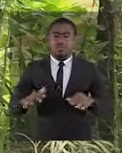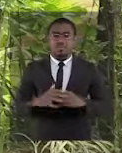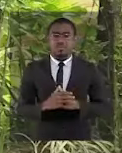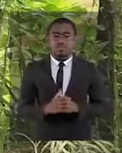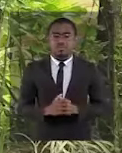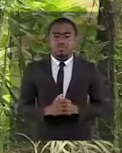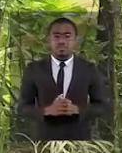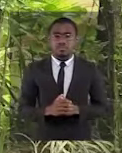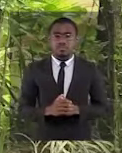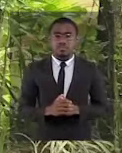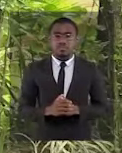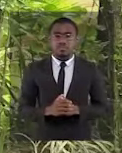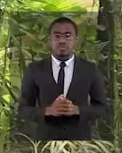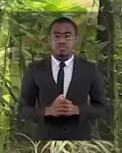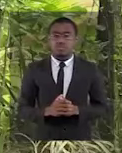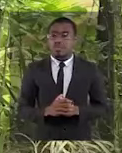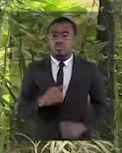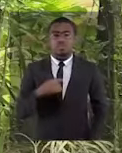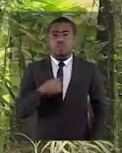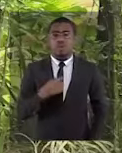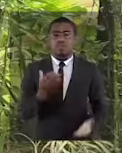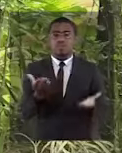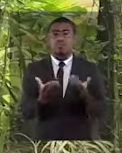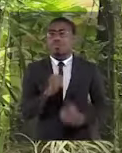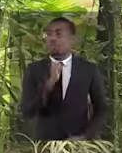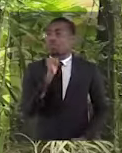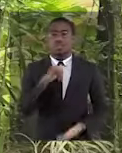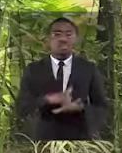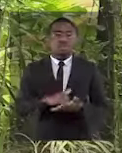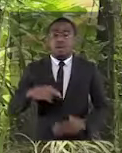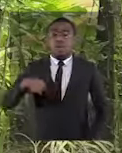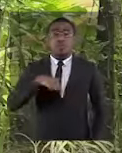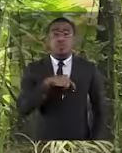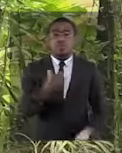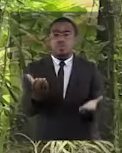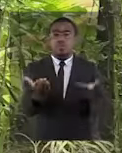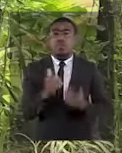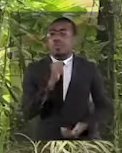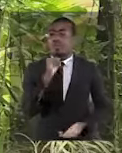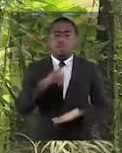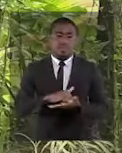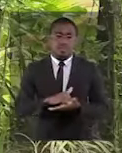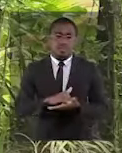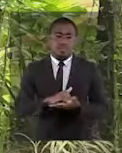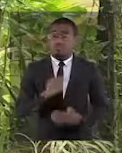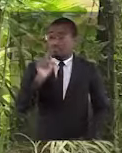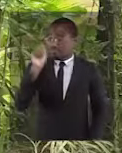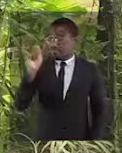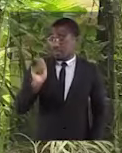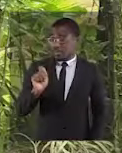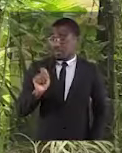et de sacrifices. Cela, je ne le veux pas. Nous ne le voulons pas. C'est pourquoi